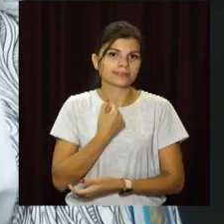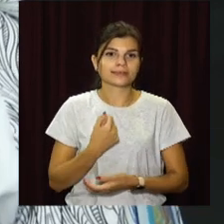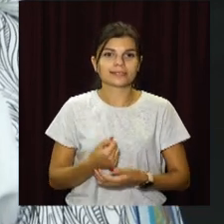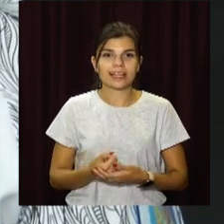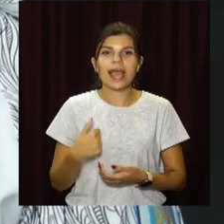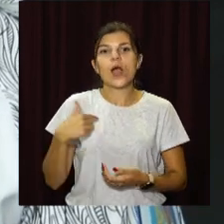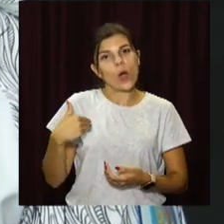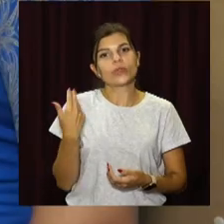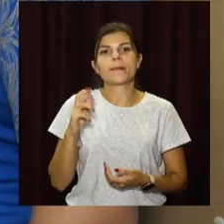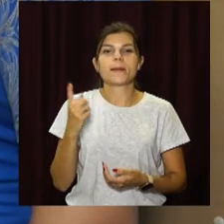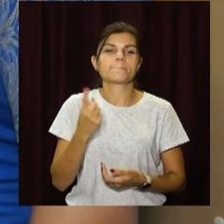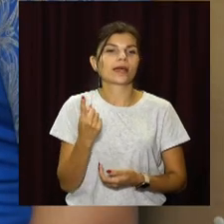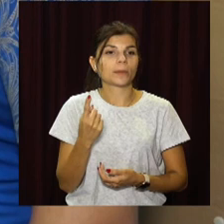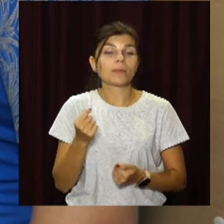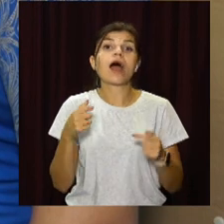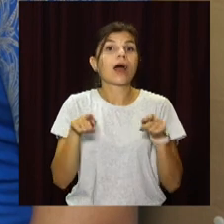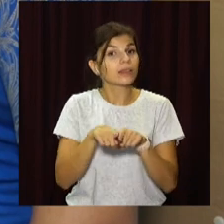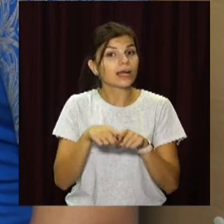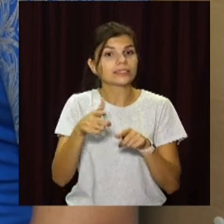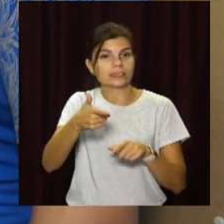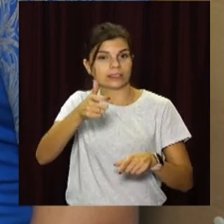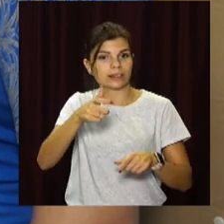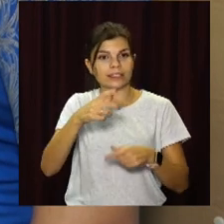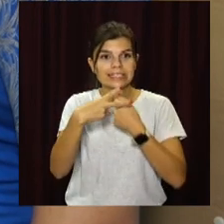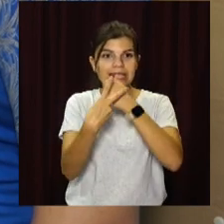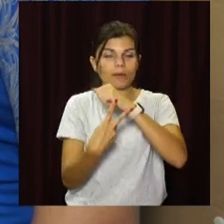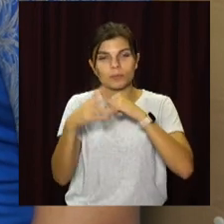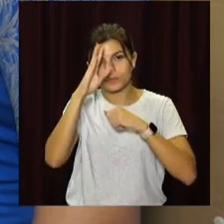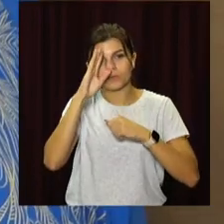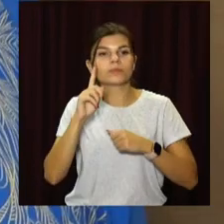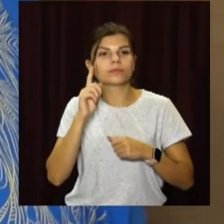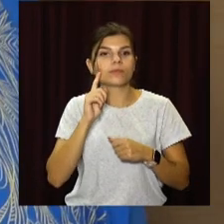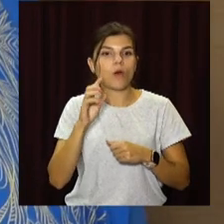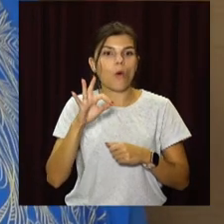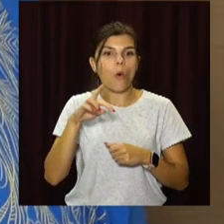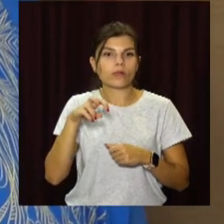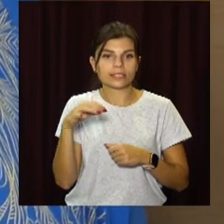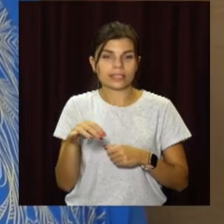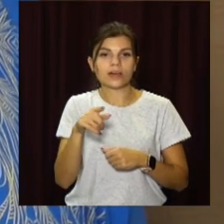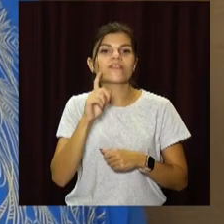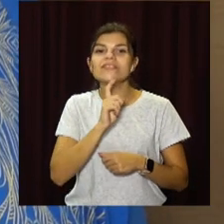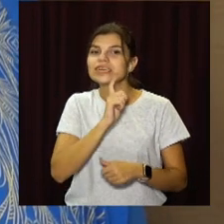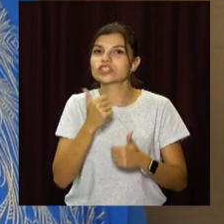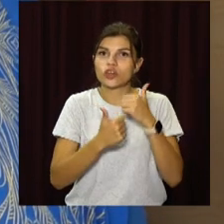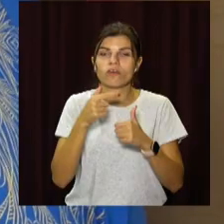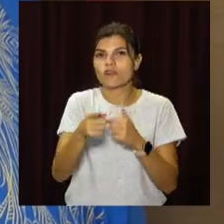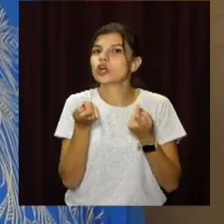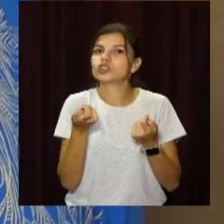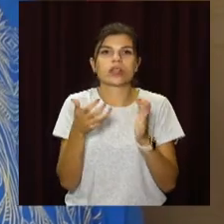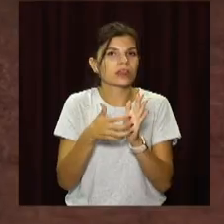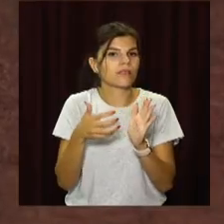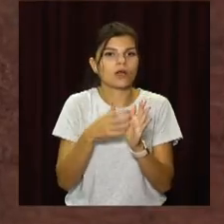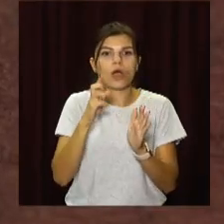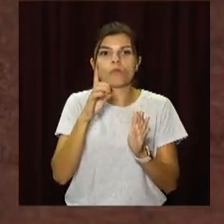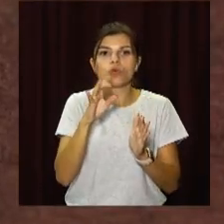Хотілося б першим. А так стріляє у мішень 17-річний Олексій Ганджа. На змаганнях у Вінниці йому не вистачило до